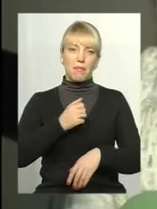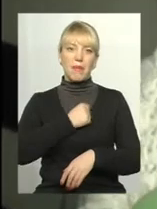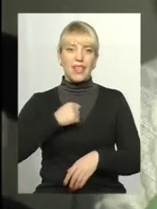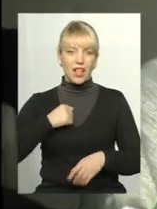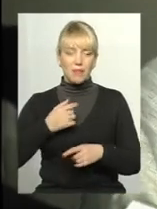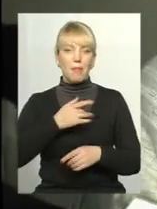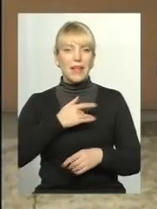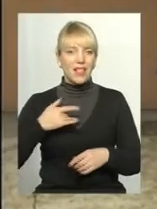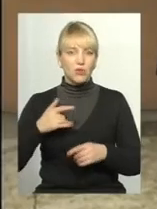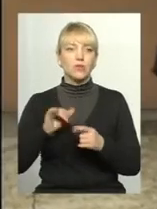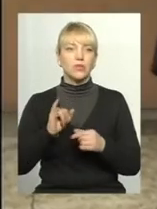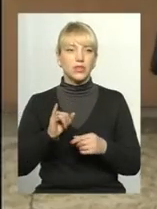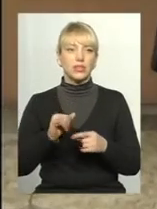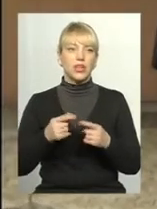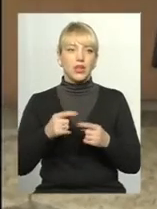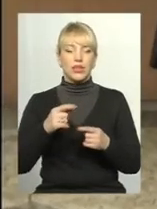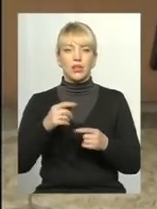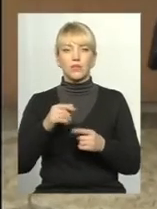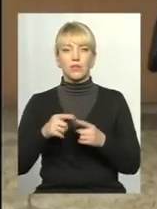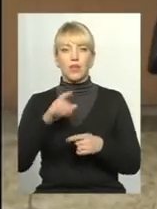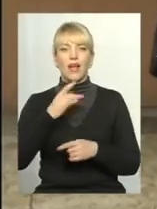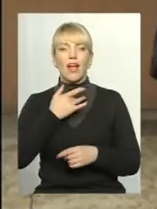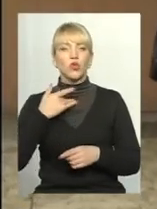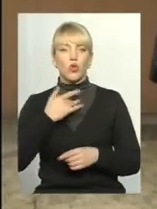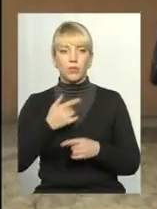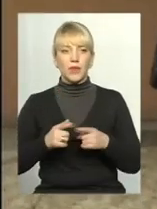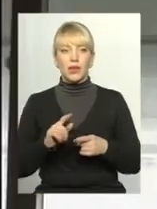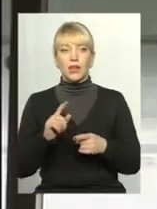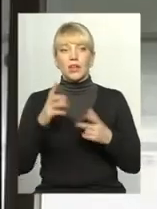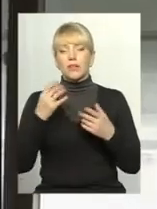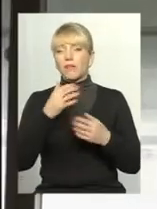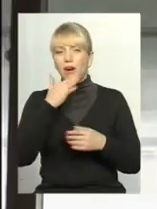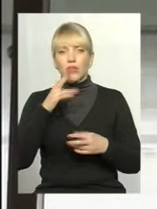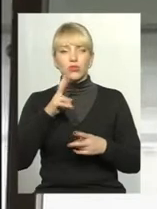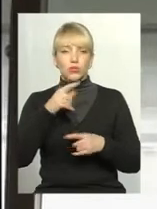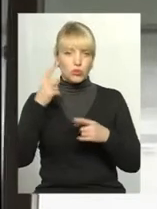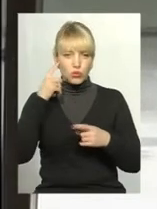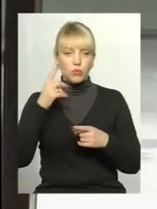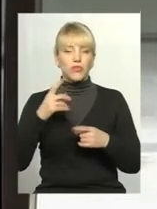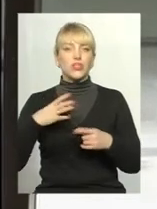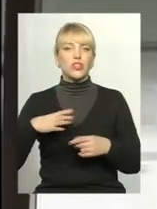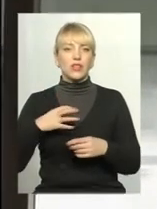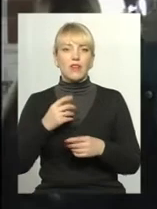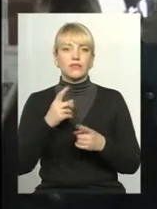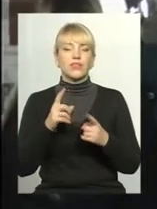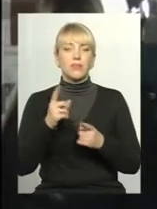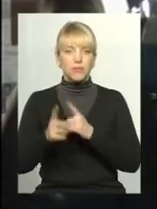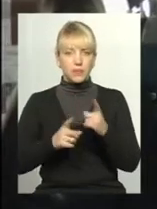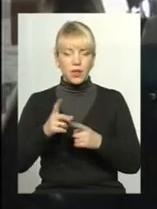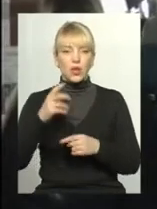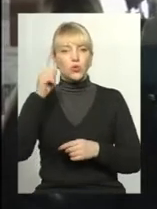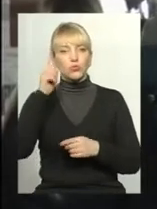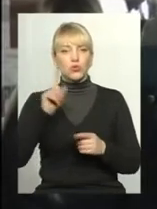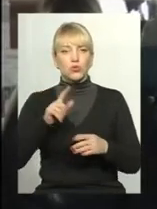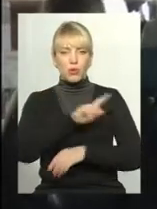Бо це різні спеціальності. Та у черзі чимало й тих, хто чекав хоч якихось медичних нововведень, мани Небесної. Бо, сподіваються, страхова